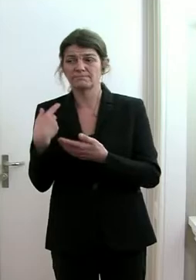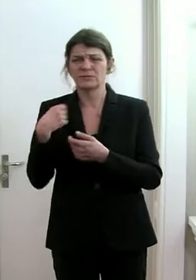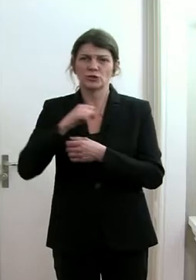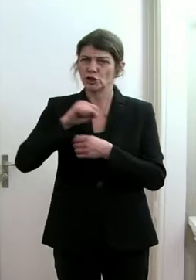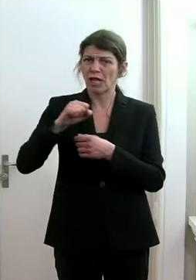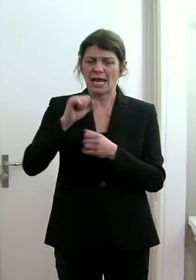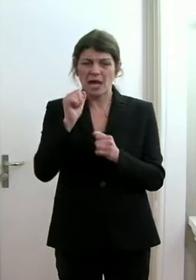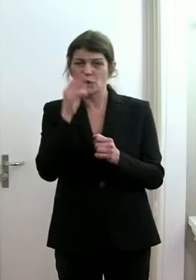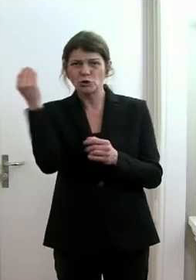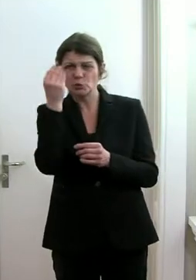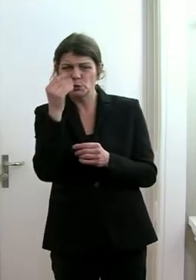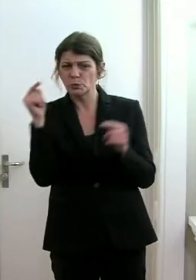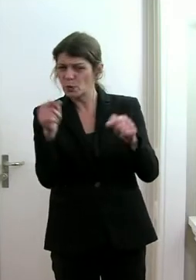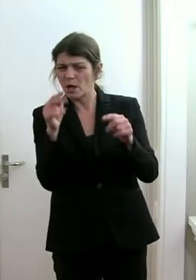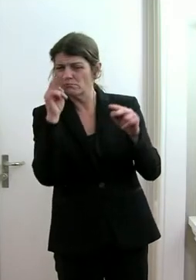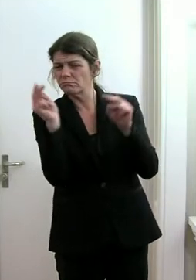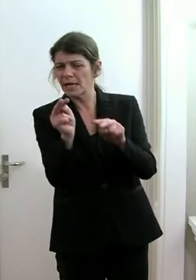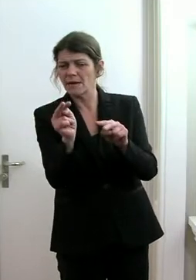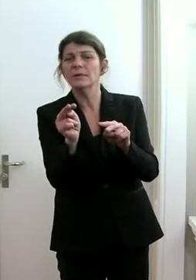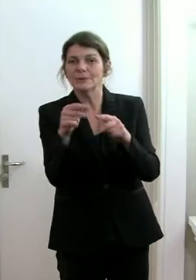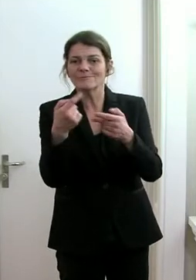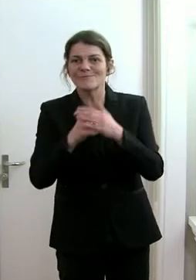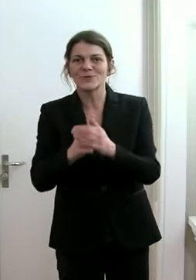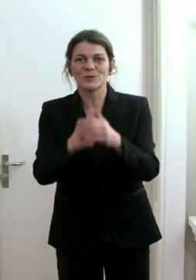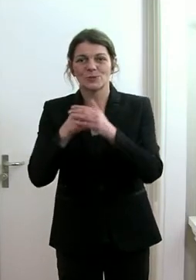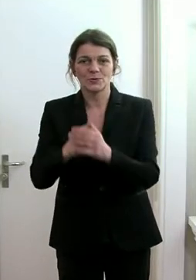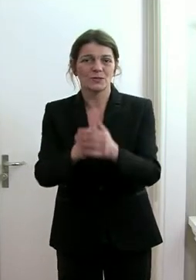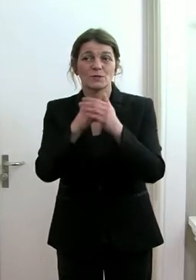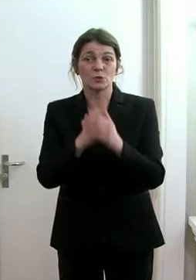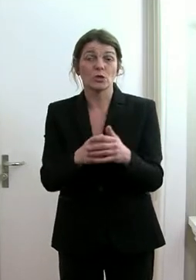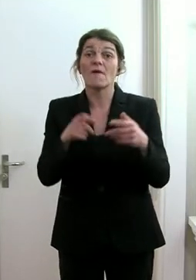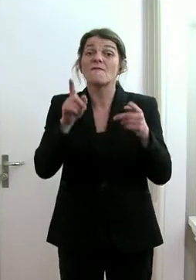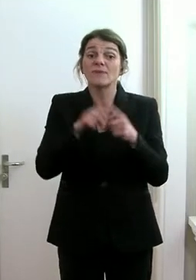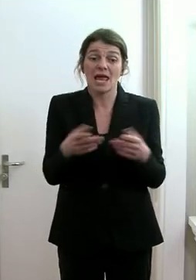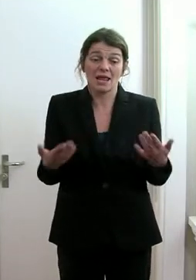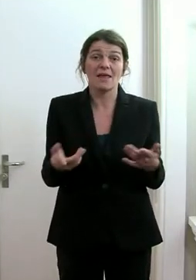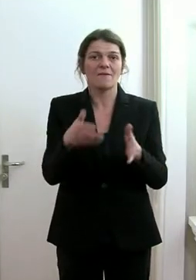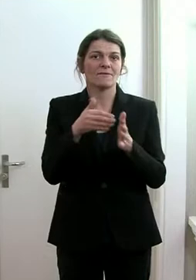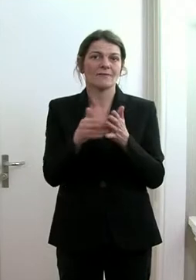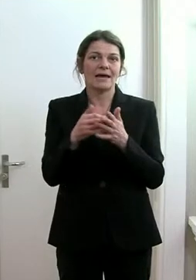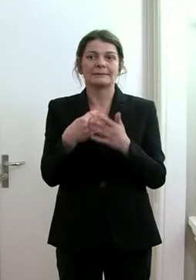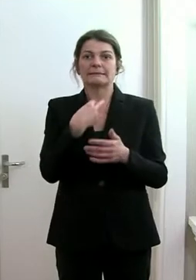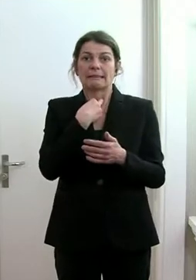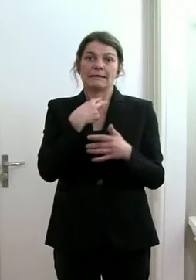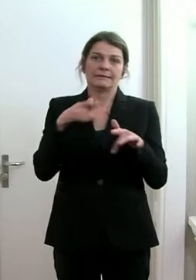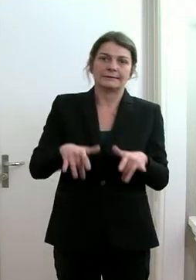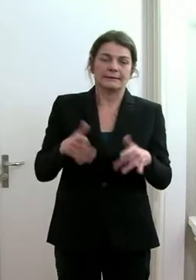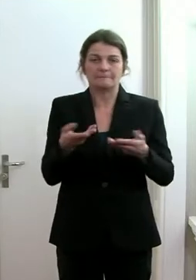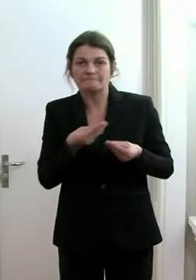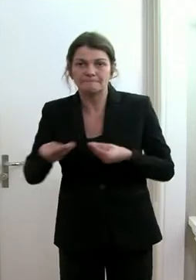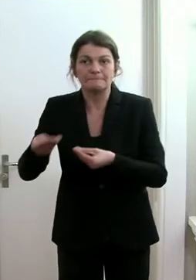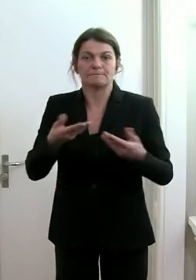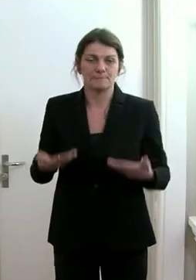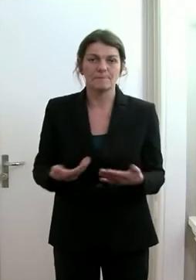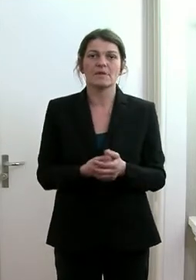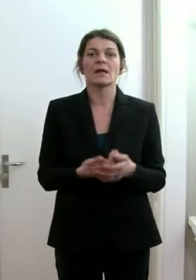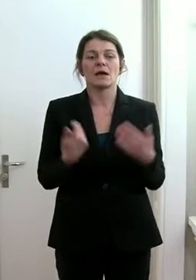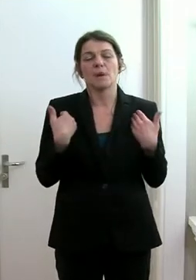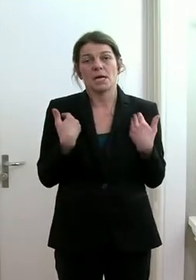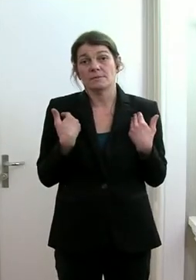Schulen so gut wie möglich unterstützen können, sollte es zu weiteren Engpässen kommen, wovon